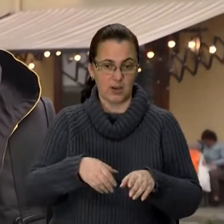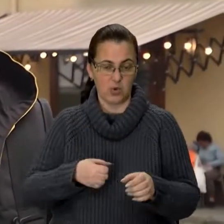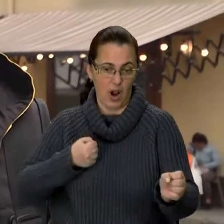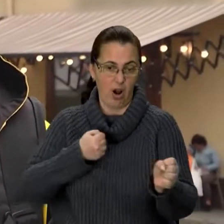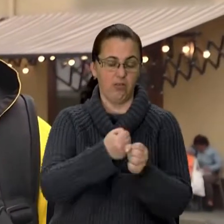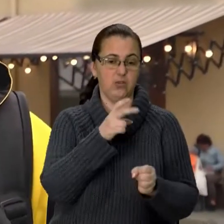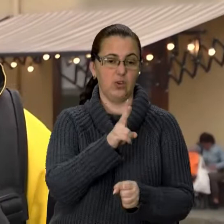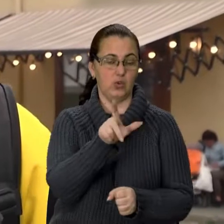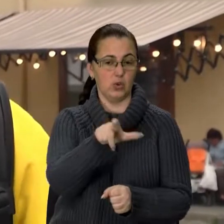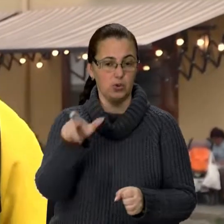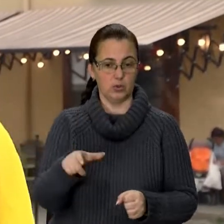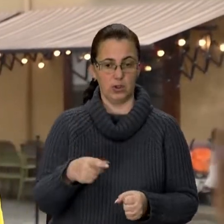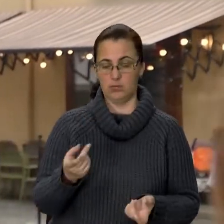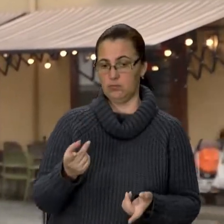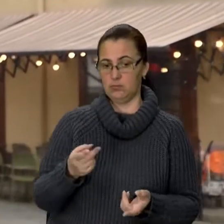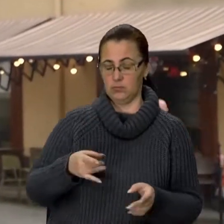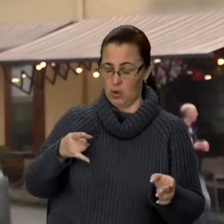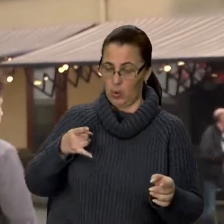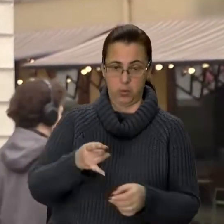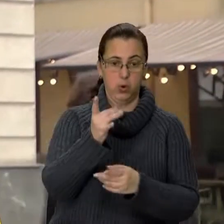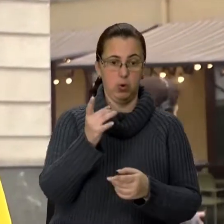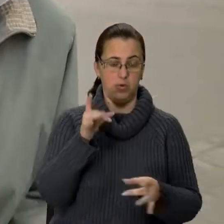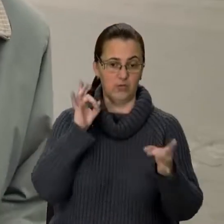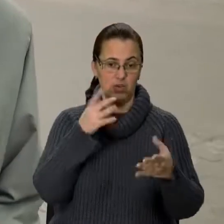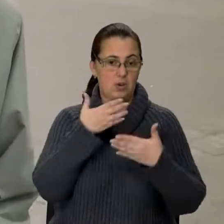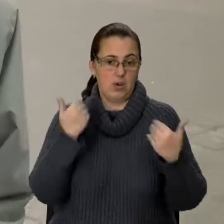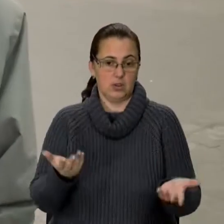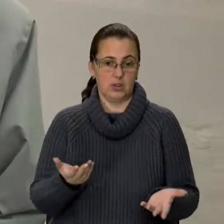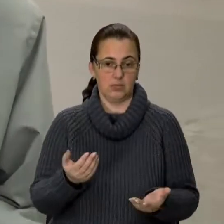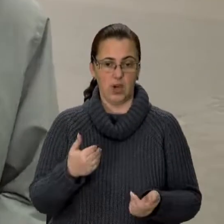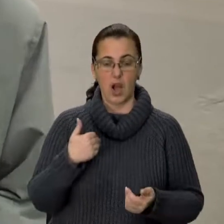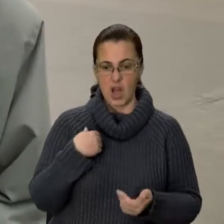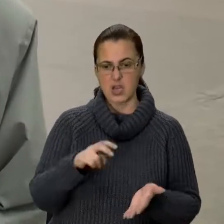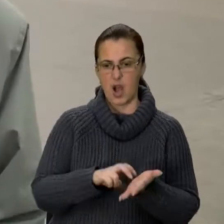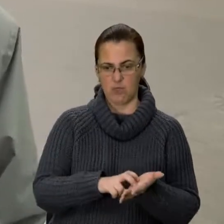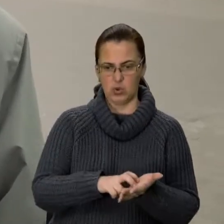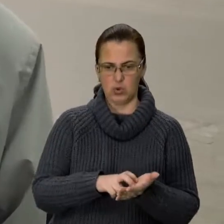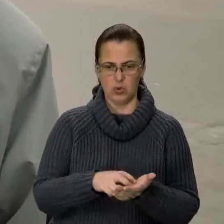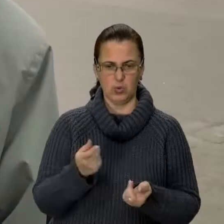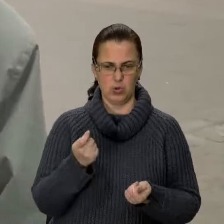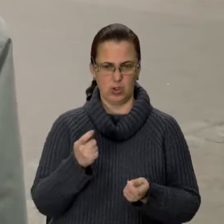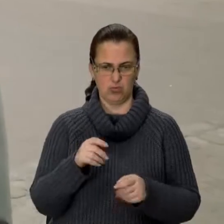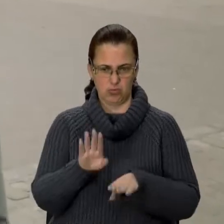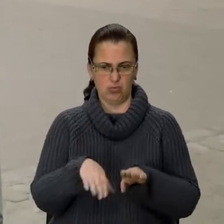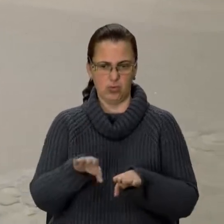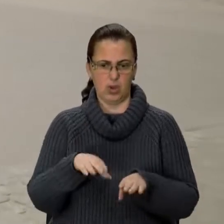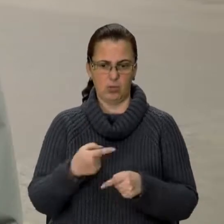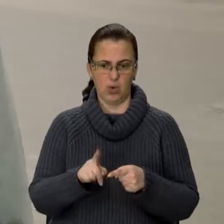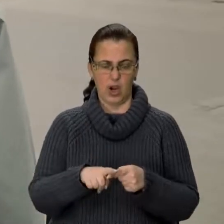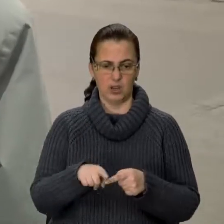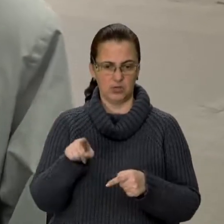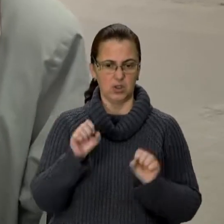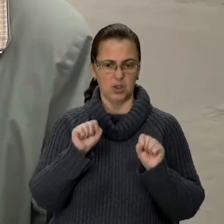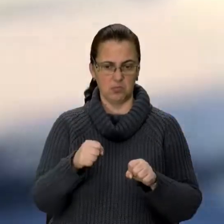пролітають, просто вони не дивляться, з дзвіночком не дзвонять. Ну є такі просто. Я так боючий їх трохи на тих самокатах, бо вони